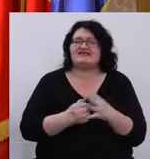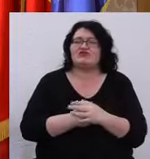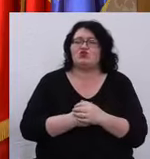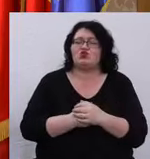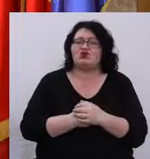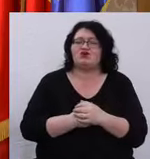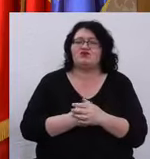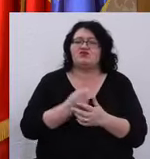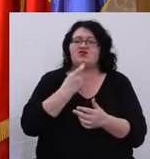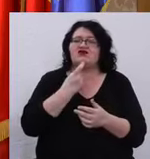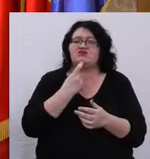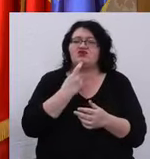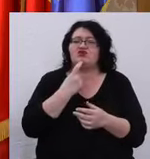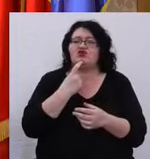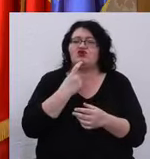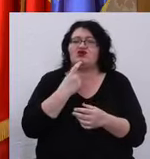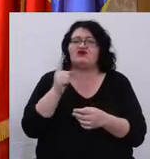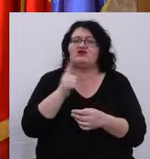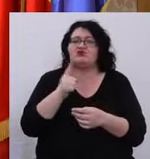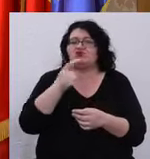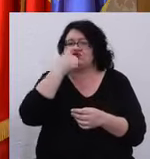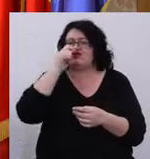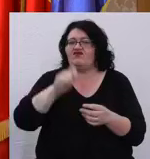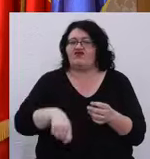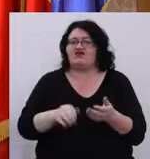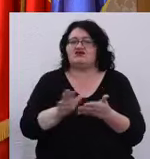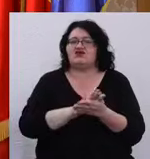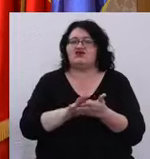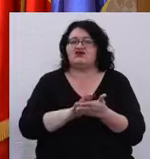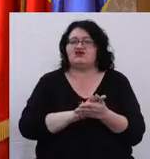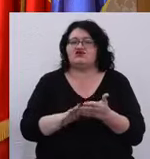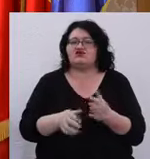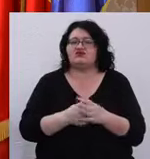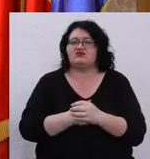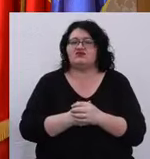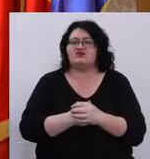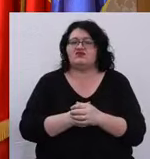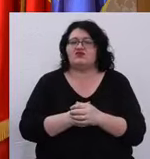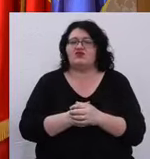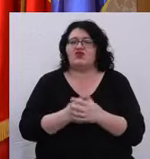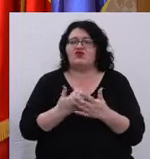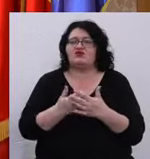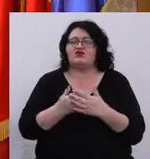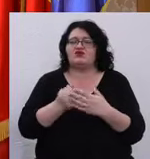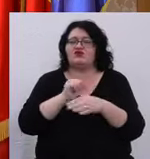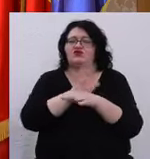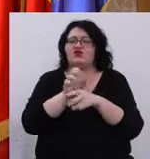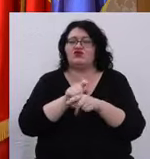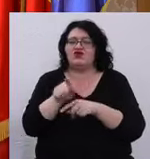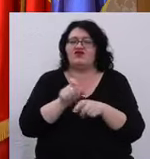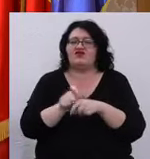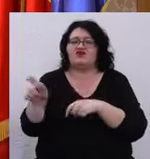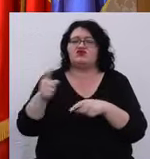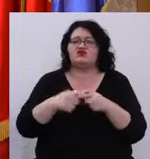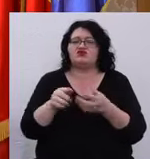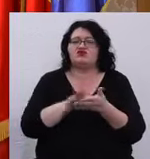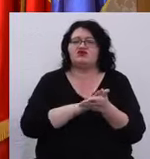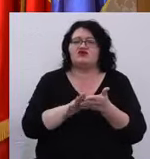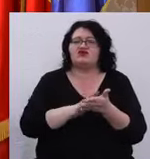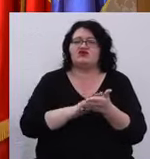că timișorenii nu se vor lăsa nici învingi de virus și nici de cei care